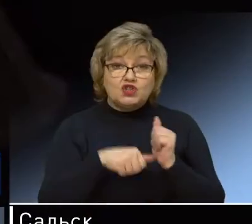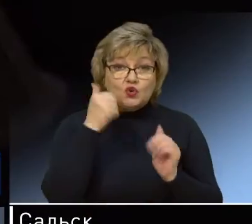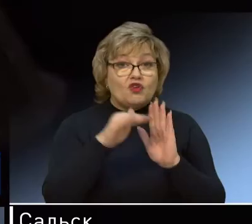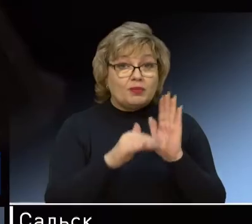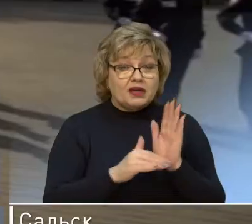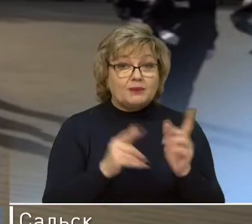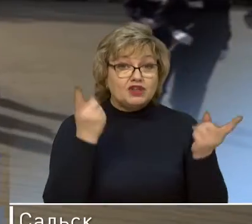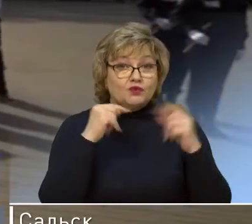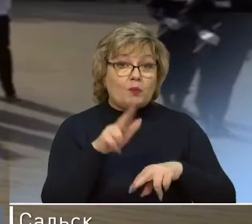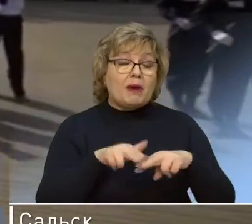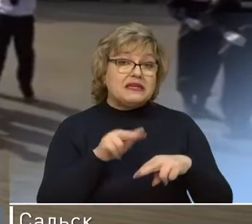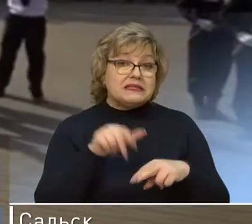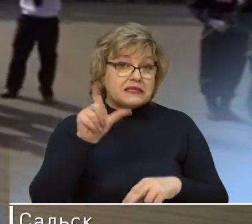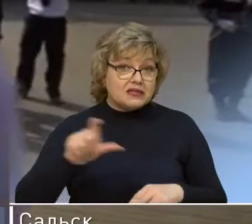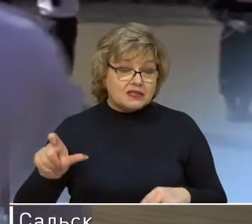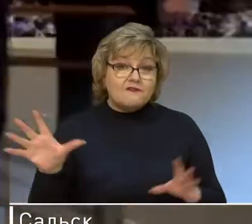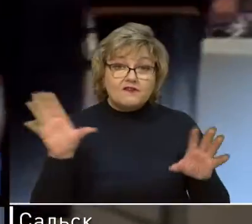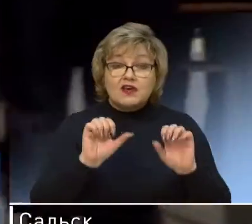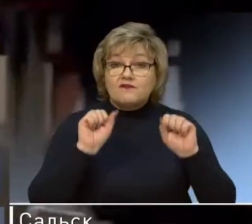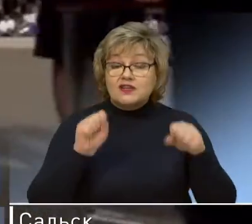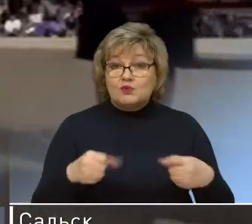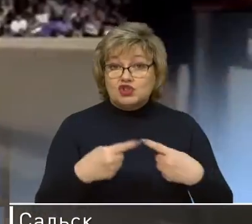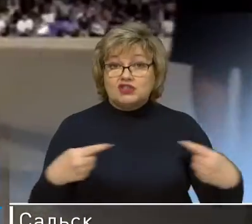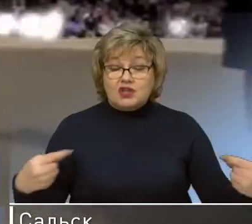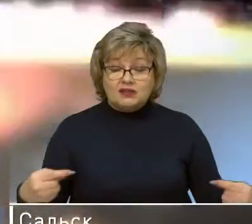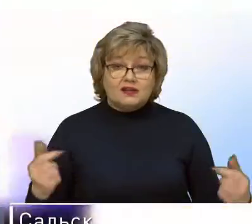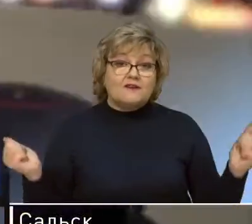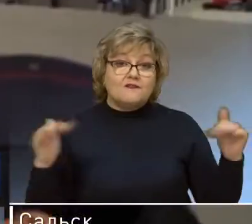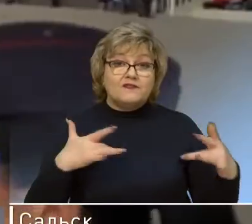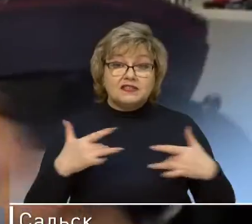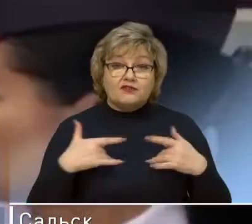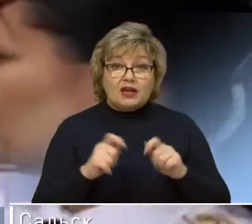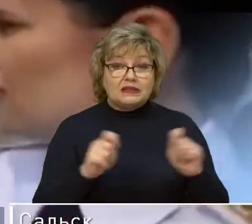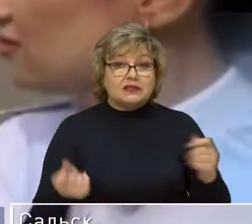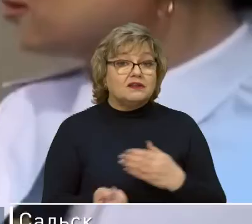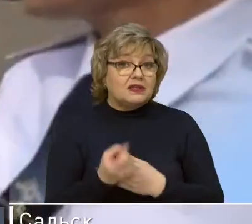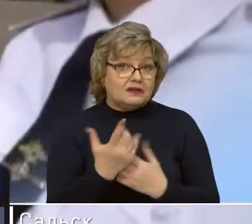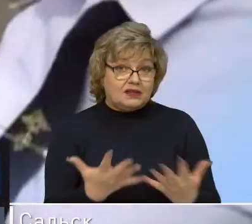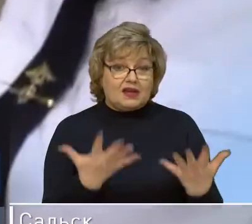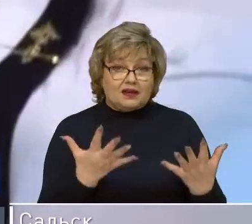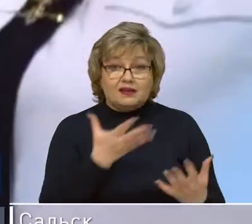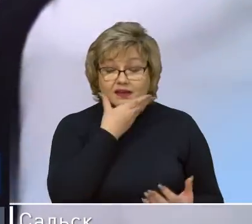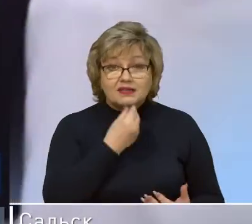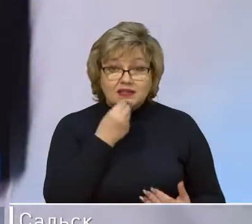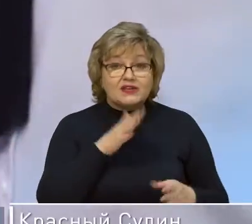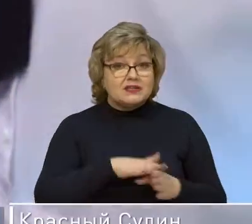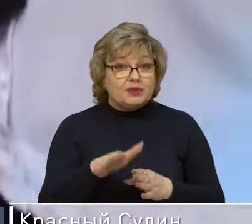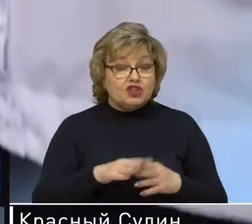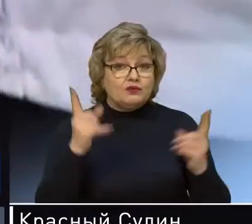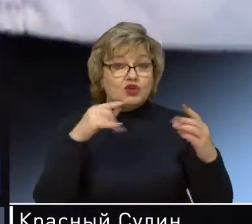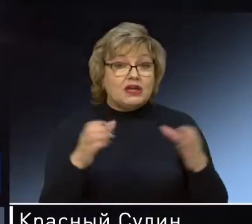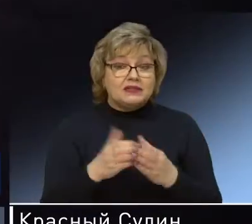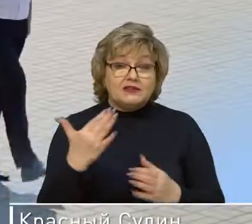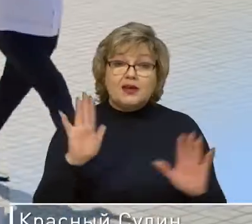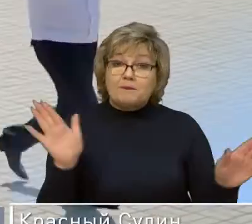программе творчество полицейских во всех возможных жанрах. Фестиваль открыл множество ярких исполнителей и творческих коллективах. Их